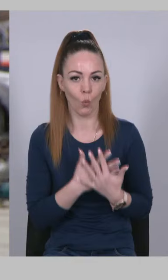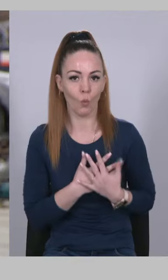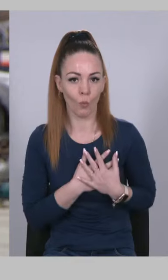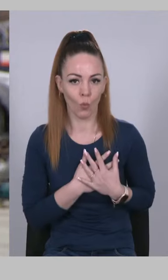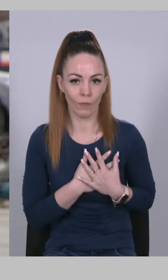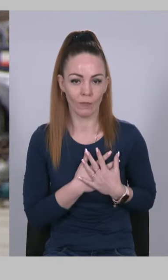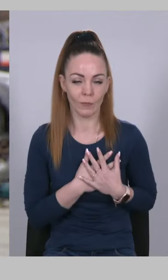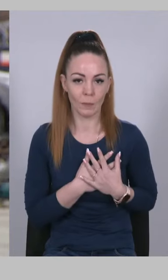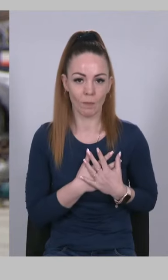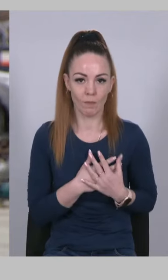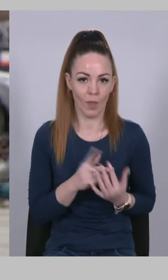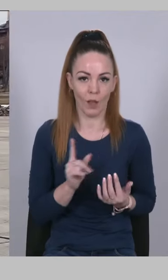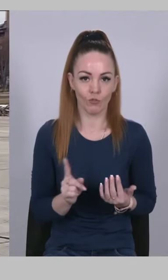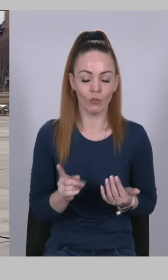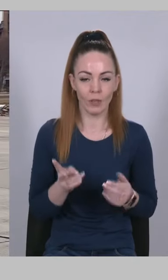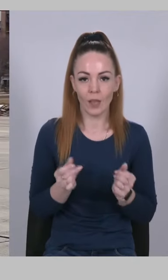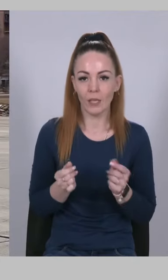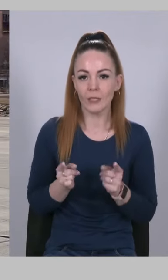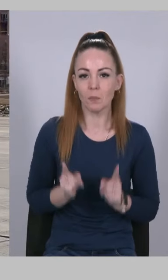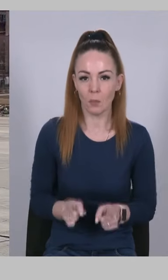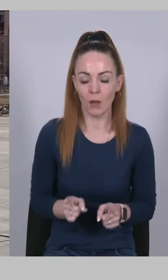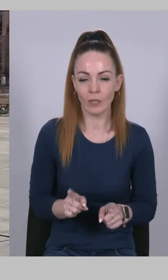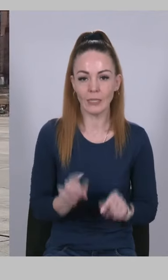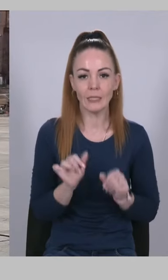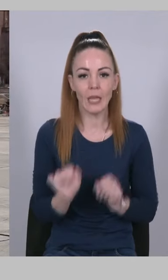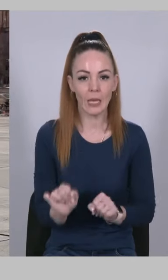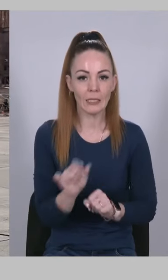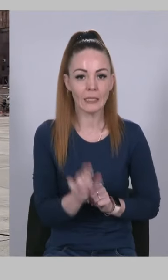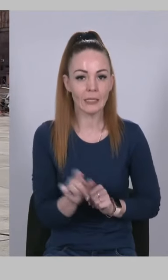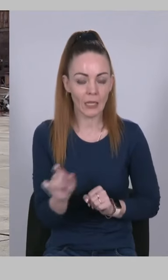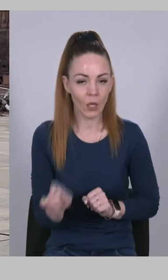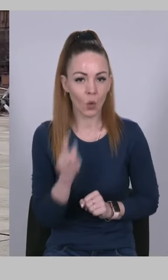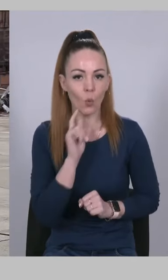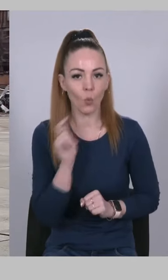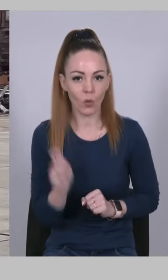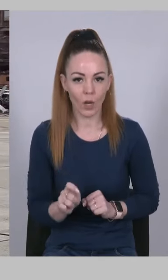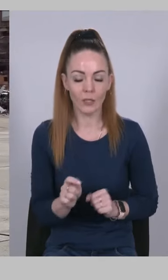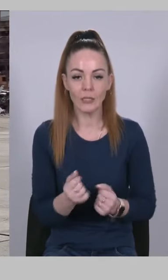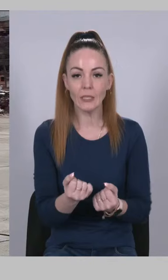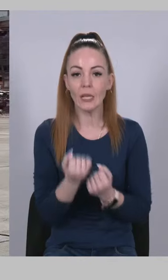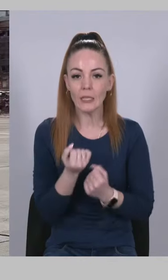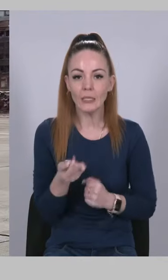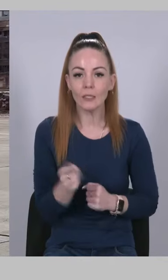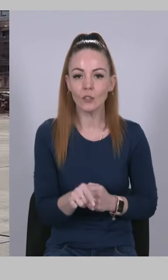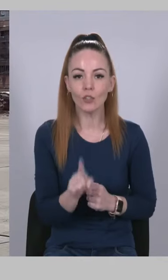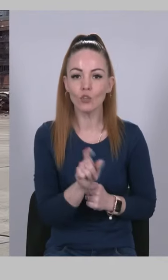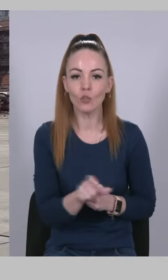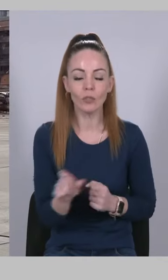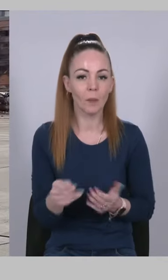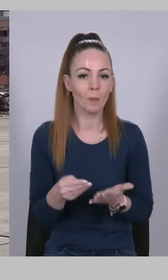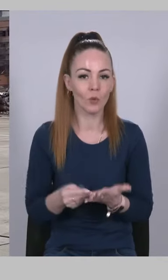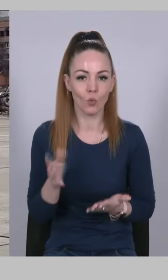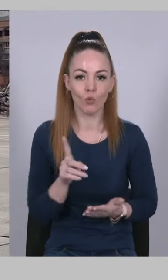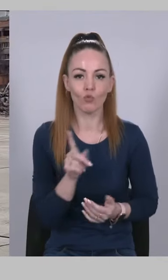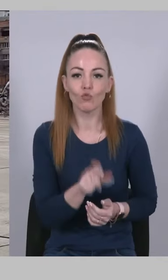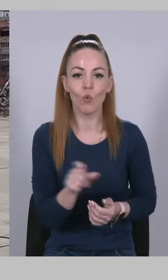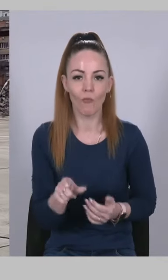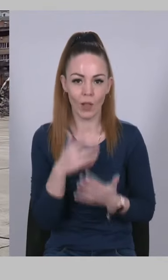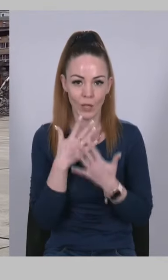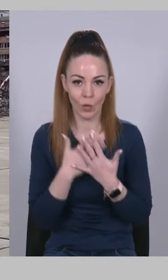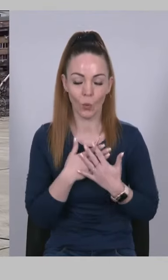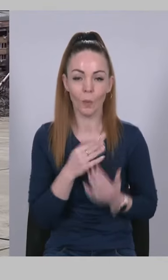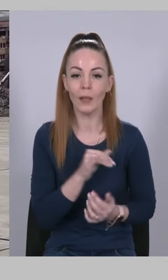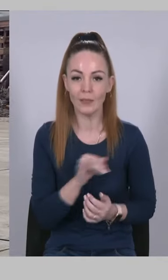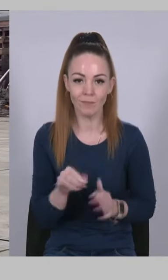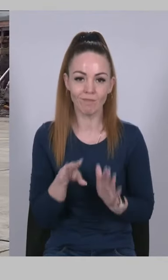Адже насправді захисники України захистили те, що їм дорого, і те, що вони люблять, і захистили